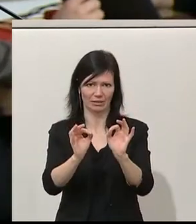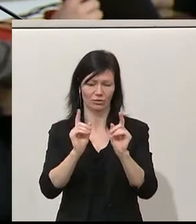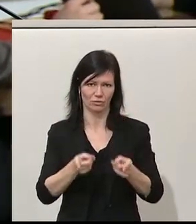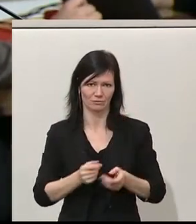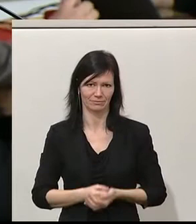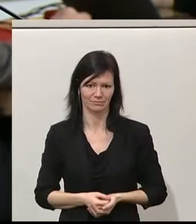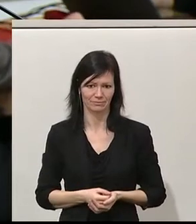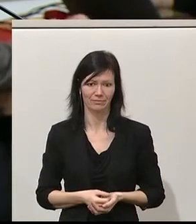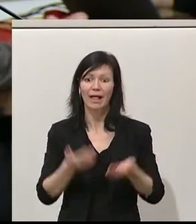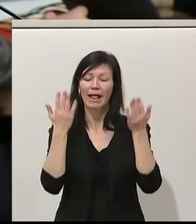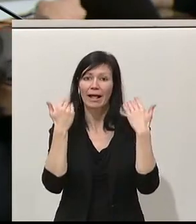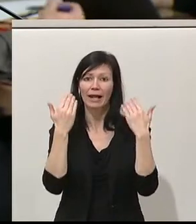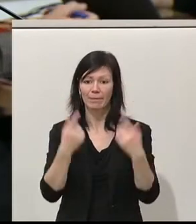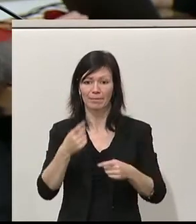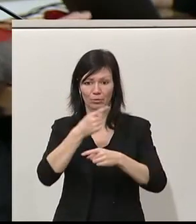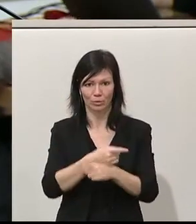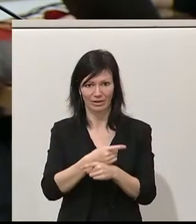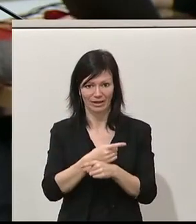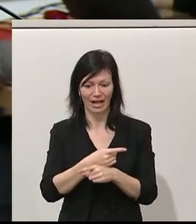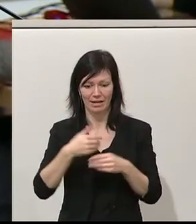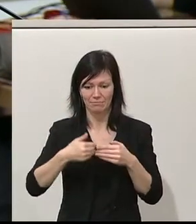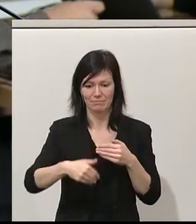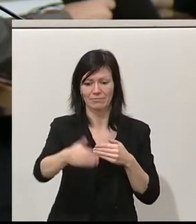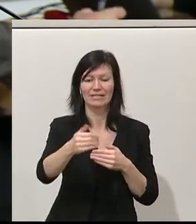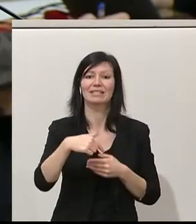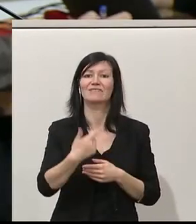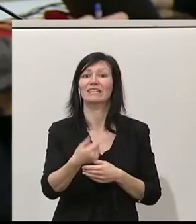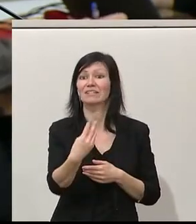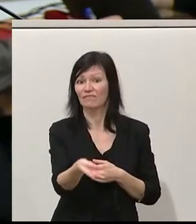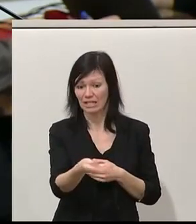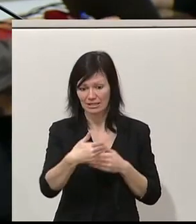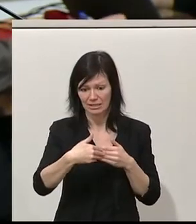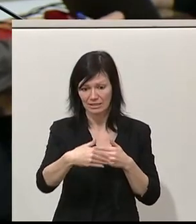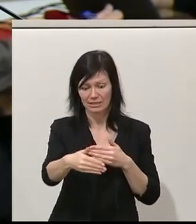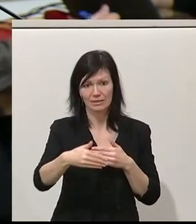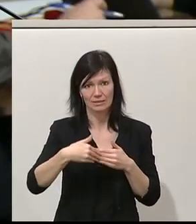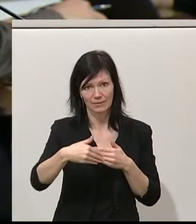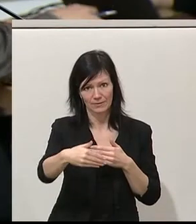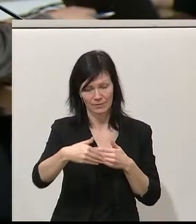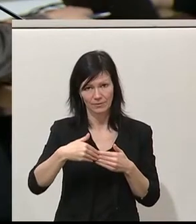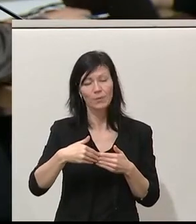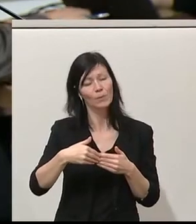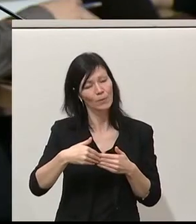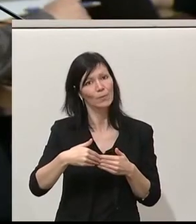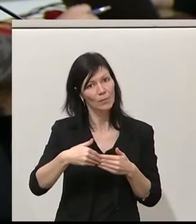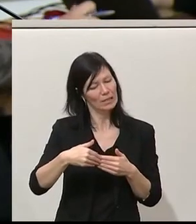2040, das ist das Ziel, das wir uns in diesem Regierungsprogramm gestellt haben. Das ist tatsächlich eine Größenordnung und eine